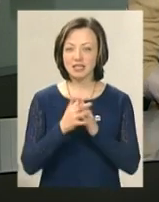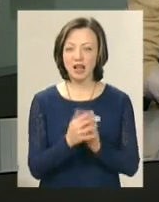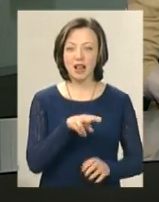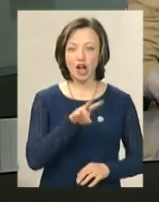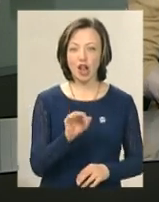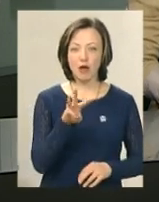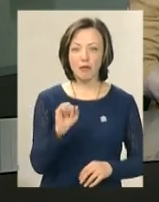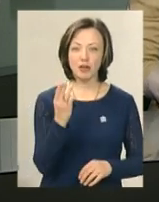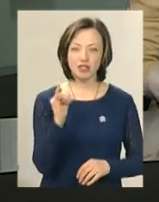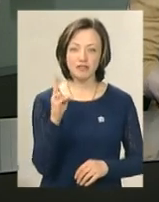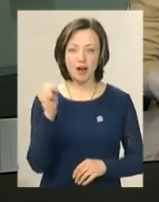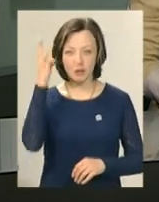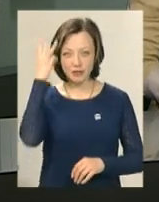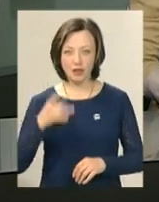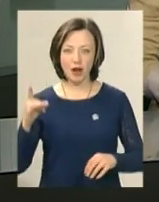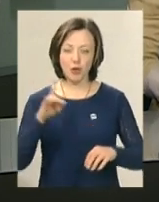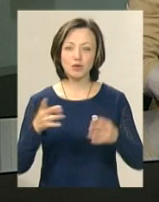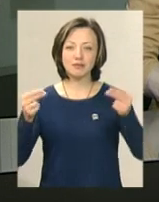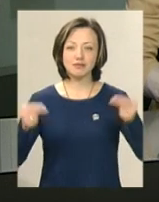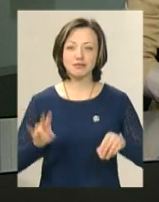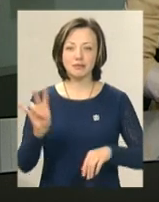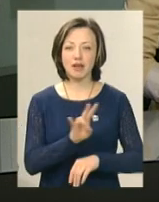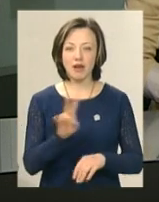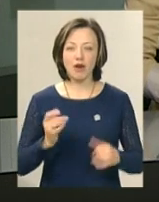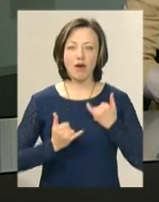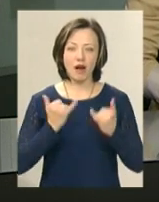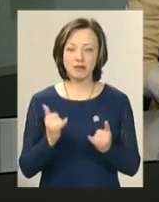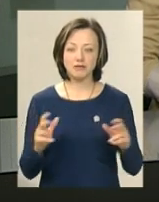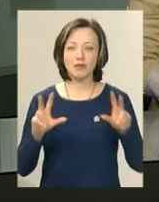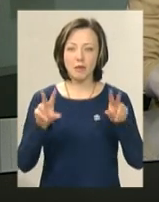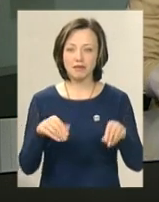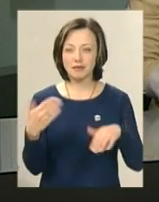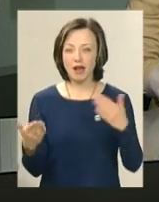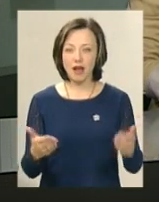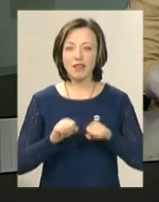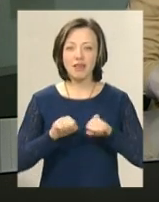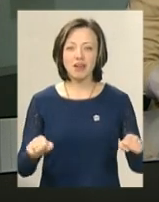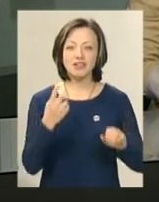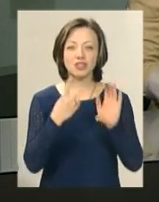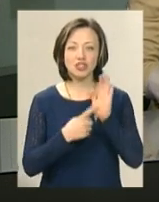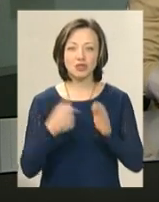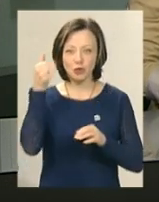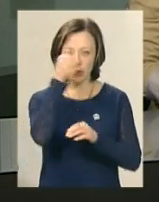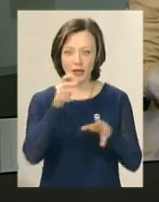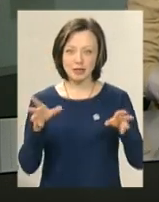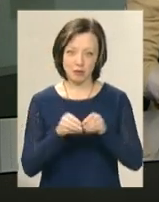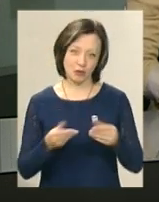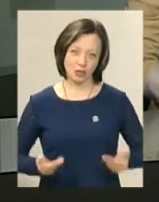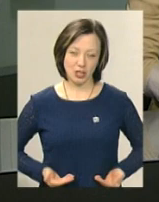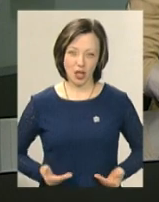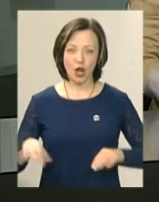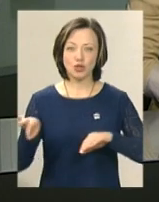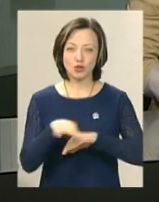Хмельницького району повінчався із коханою. Дати обітниці одне одному наважилися після 26 років спільного життя.